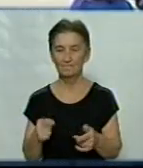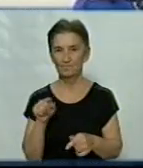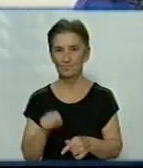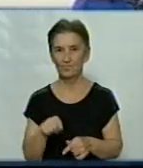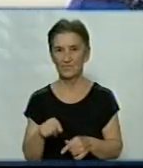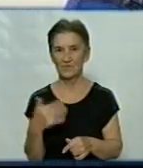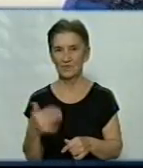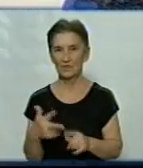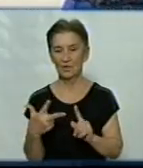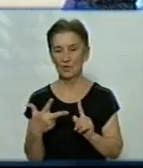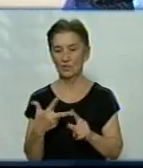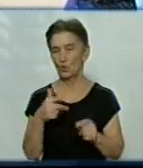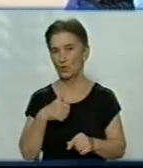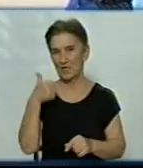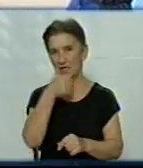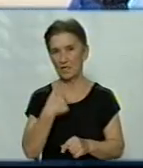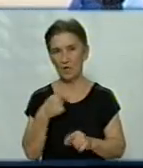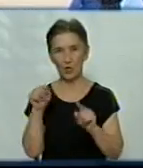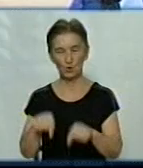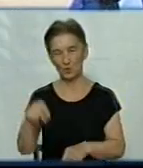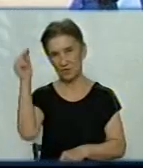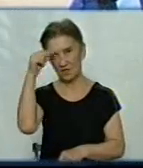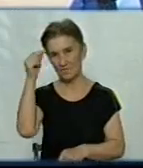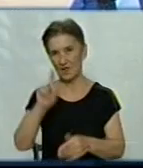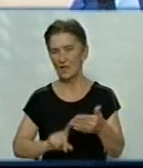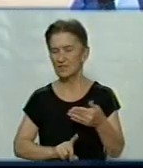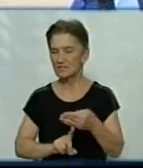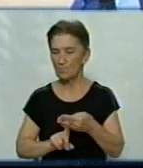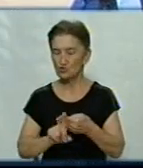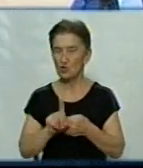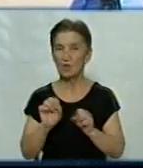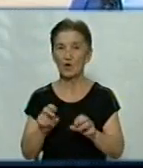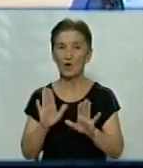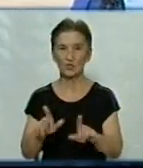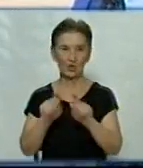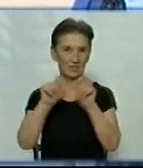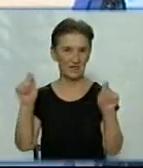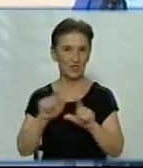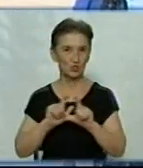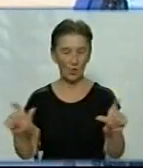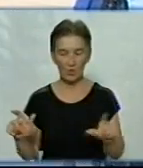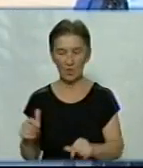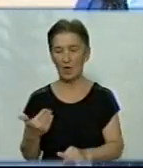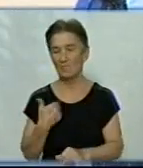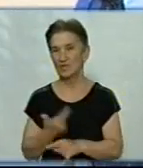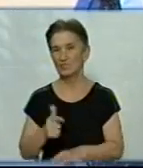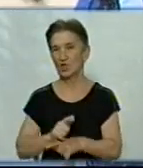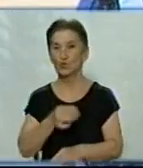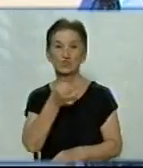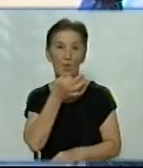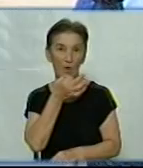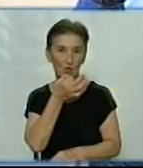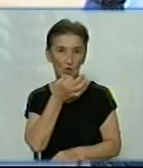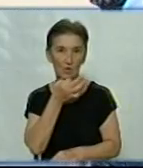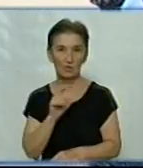починається третій рік, як я тут навчаюся. Навчалася з самого-самого початку, як ми засновували цю школу. Мені дуже подобається,